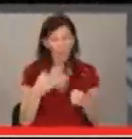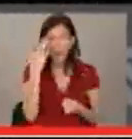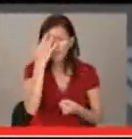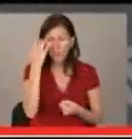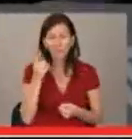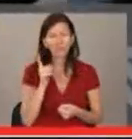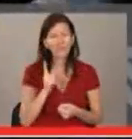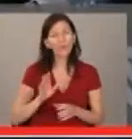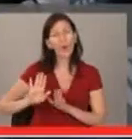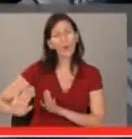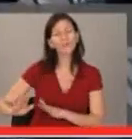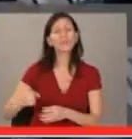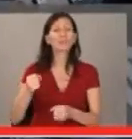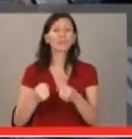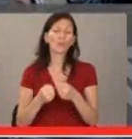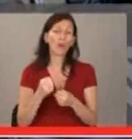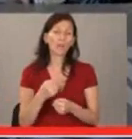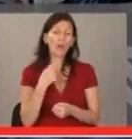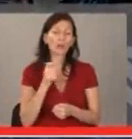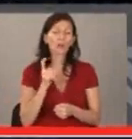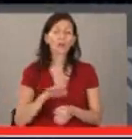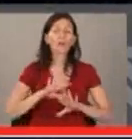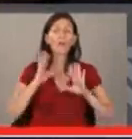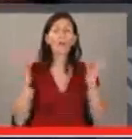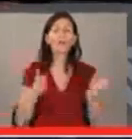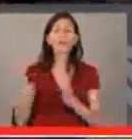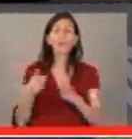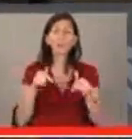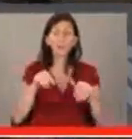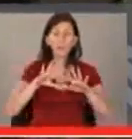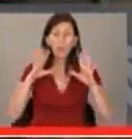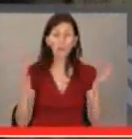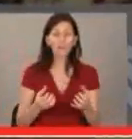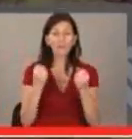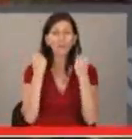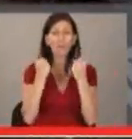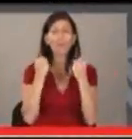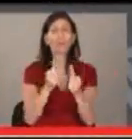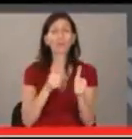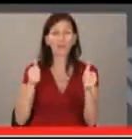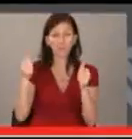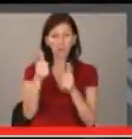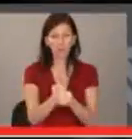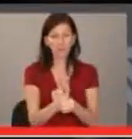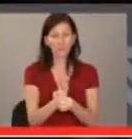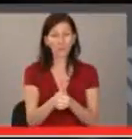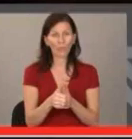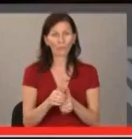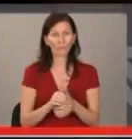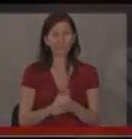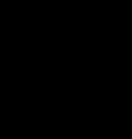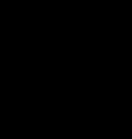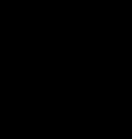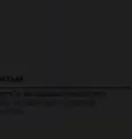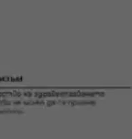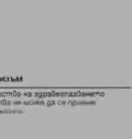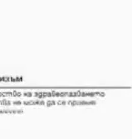помисли дали да не оставиш колата. Защото по всички пътища на този свят животът е с предимство.